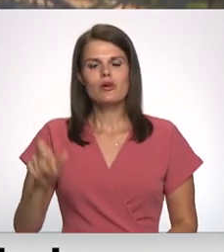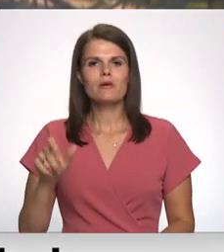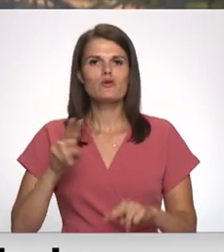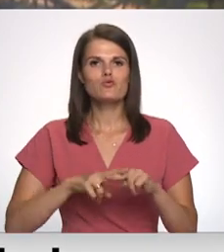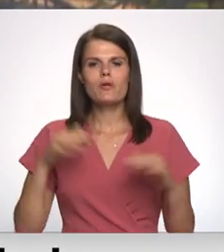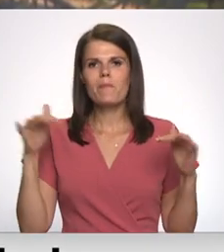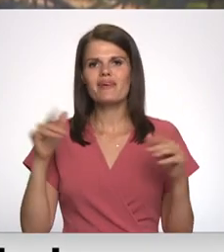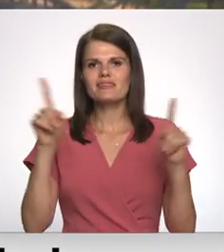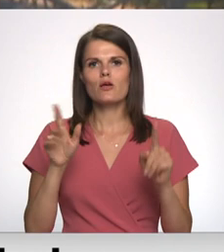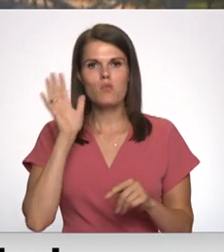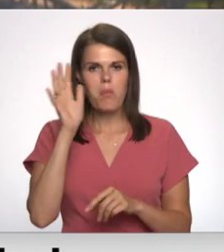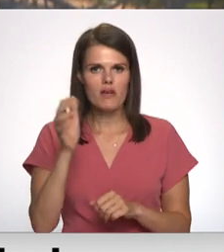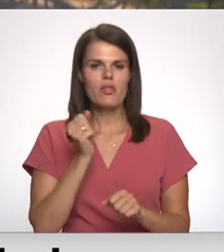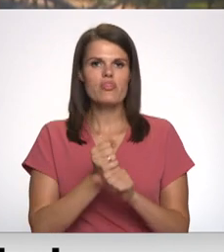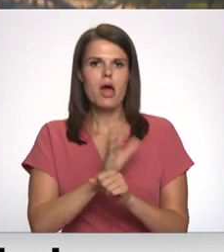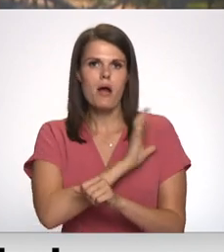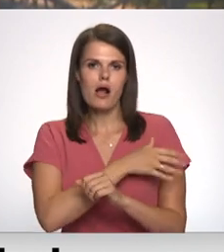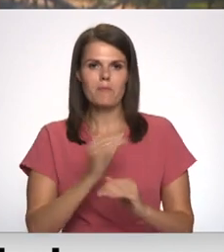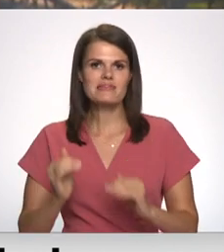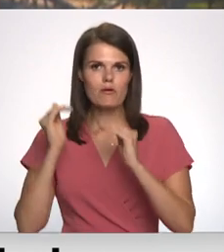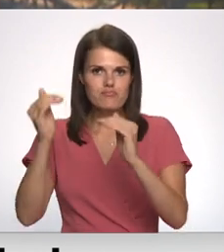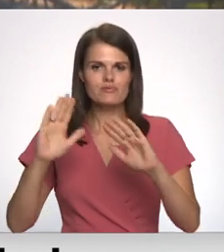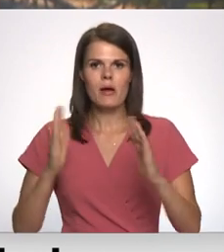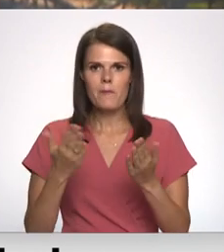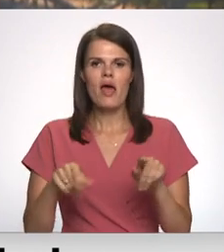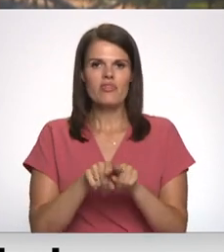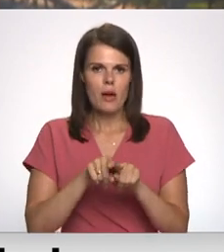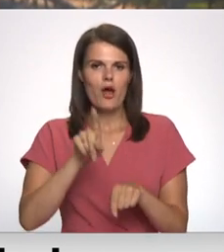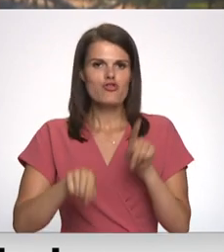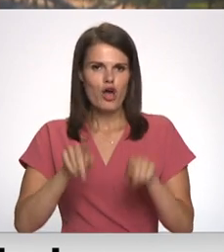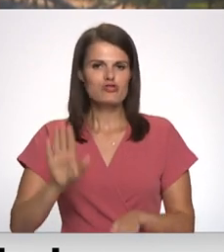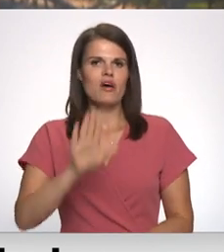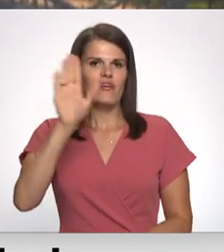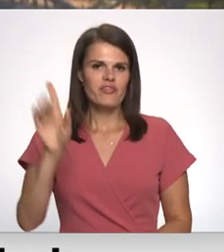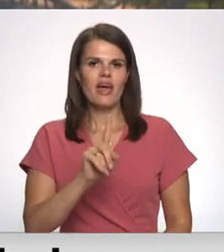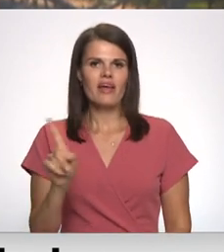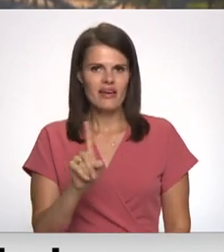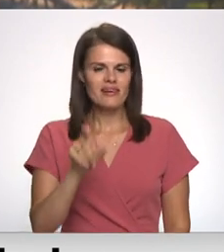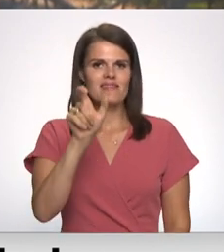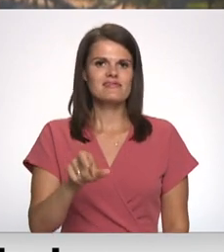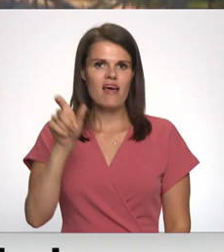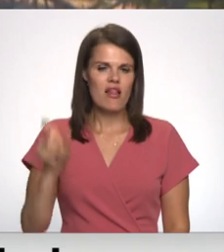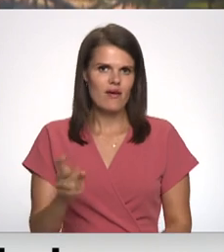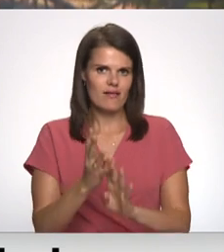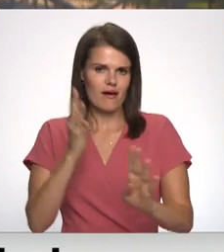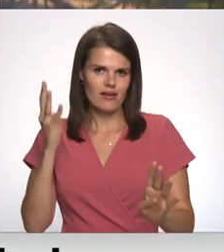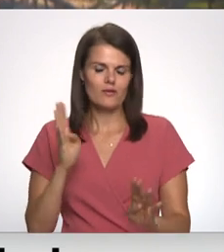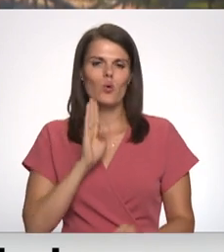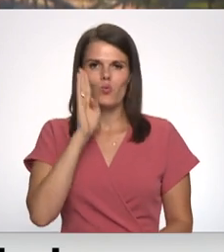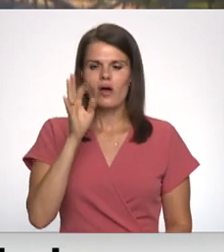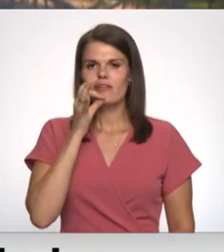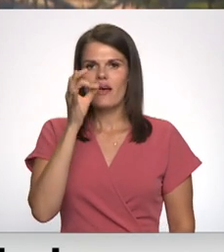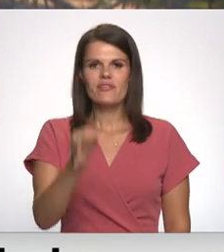kapacitāti ir kāpināta, tomēr dažās dienās joprojām veidojas iedzīvotāja lindas. Tā šorīt intervijā rīt panurāmai pauda